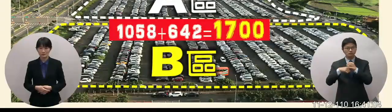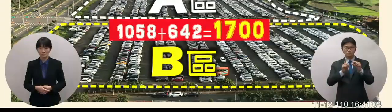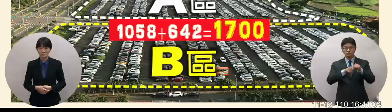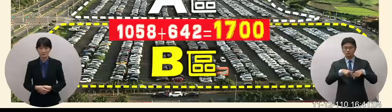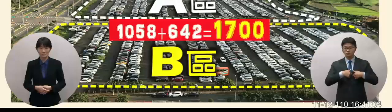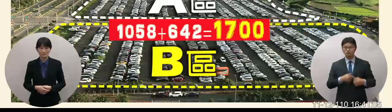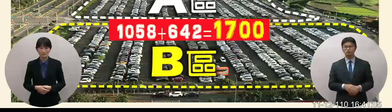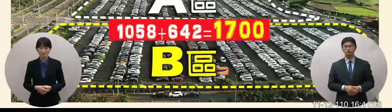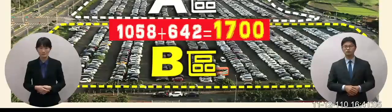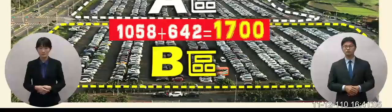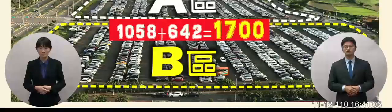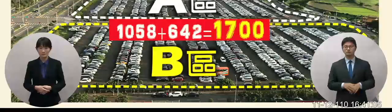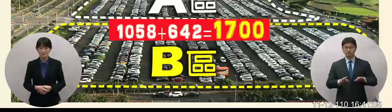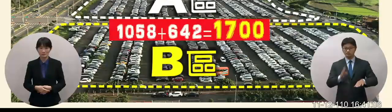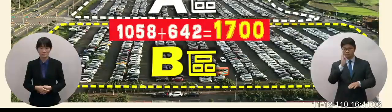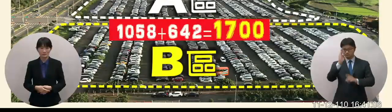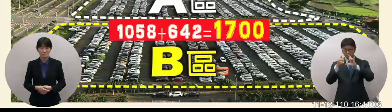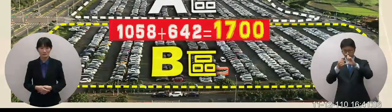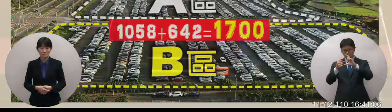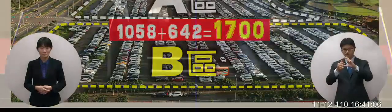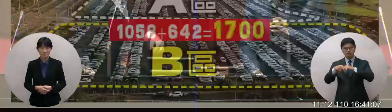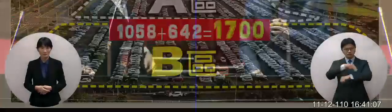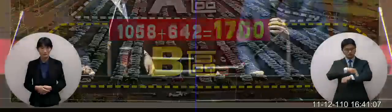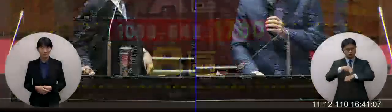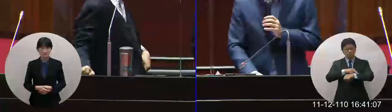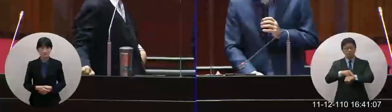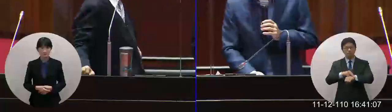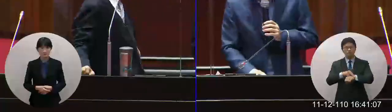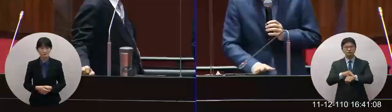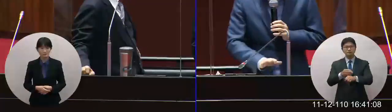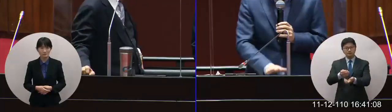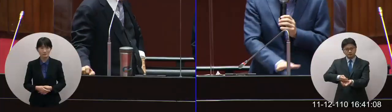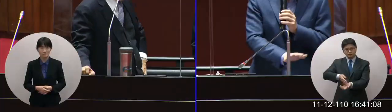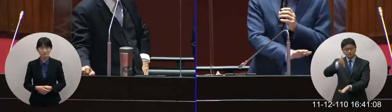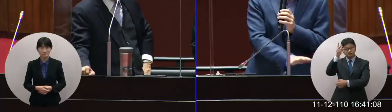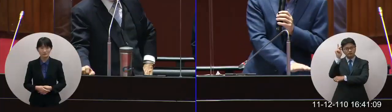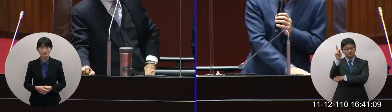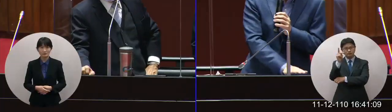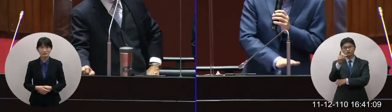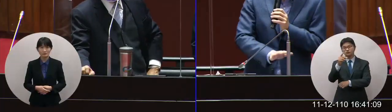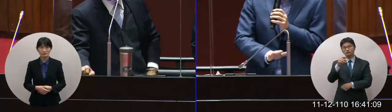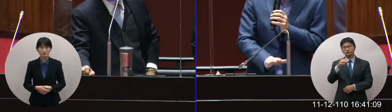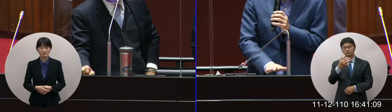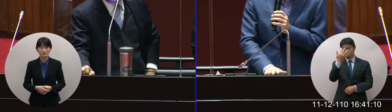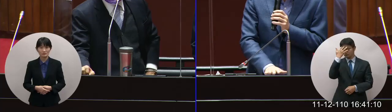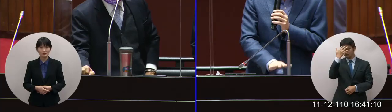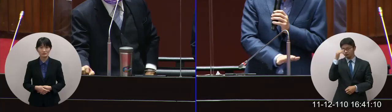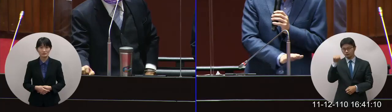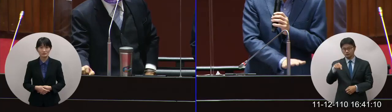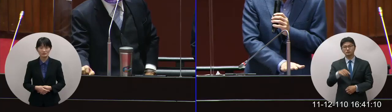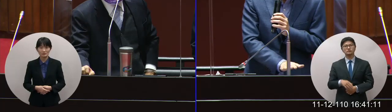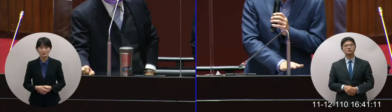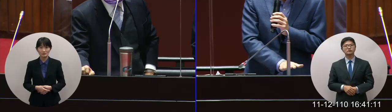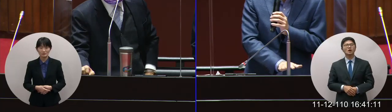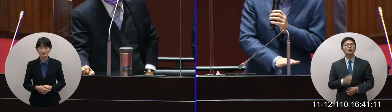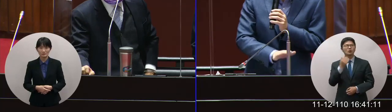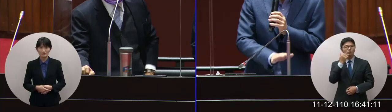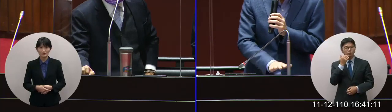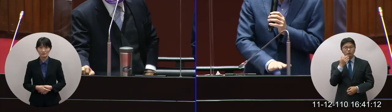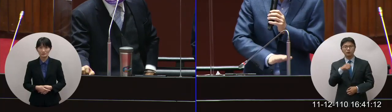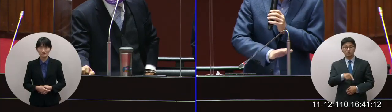現在的B區也規劃做五星距離館因為我在想如果這些政府可以管控的一個地